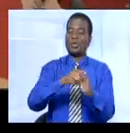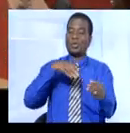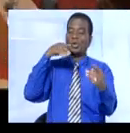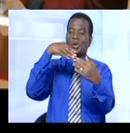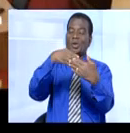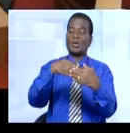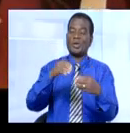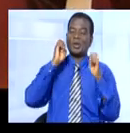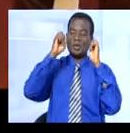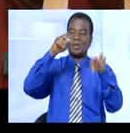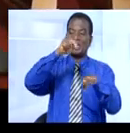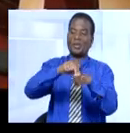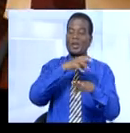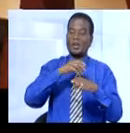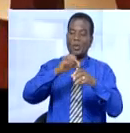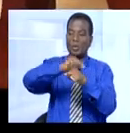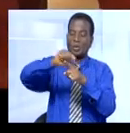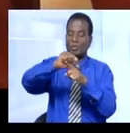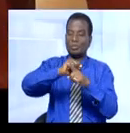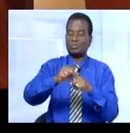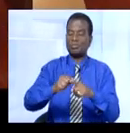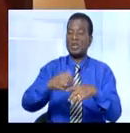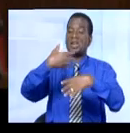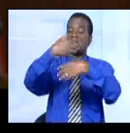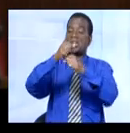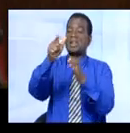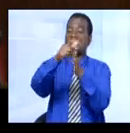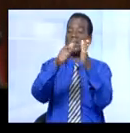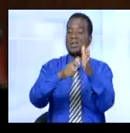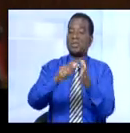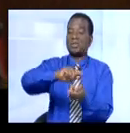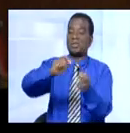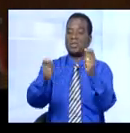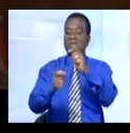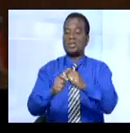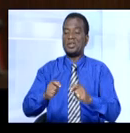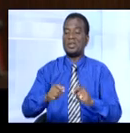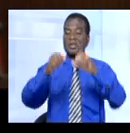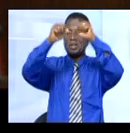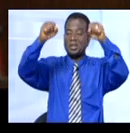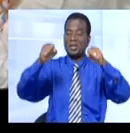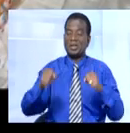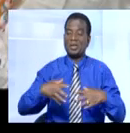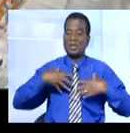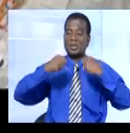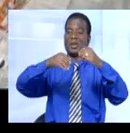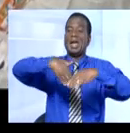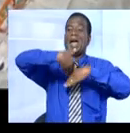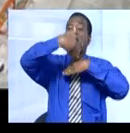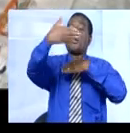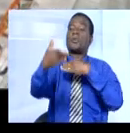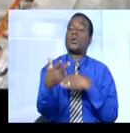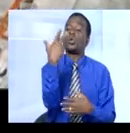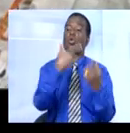'éducation et à la formation, promouvoir les lois qui améliorent les systèmes sanitaires. Bref, après trois jours d'échanges et de